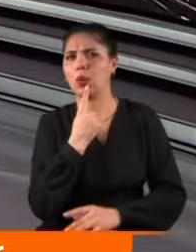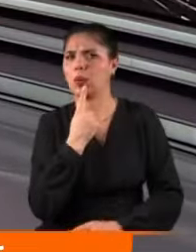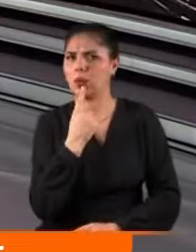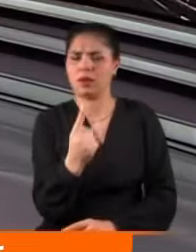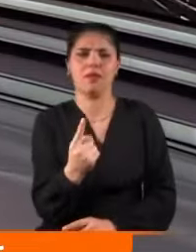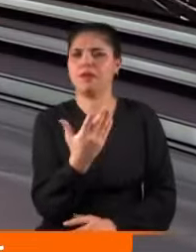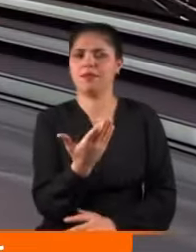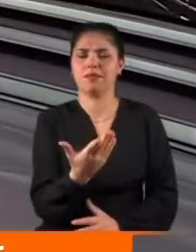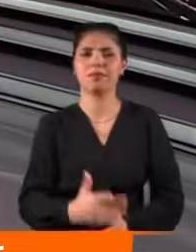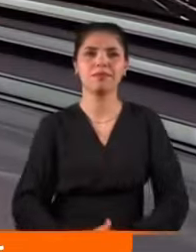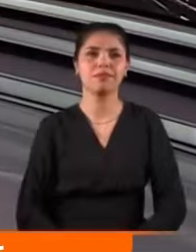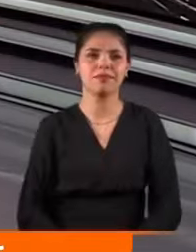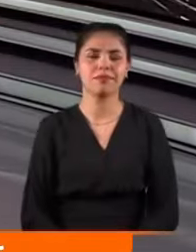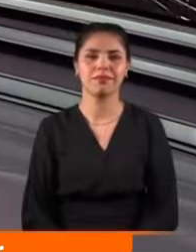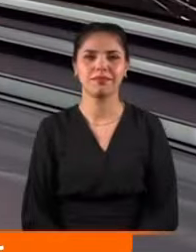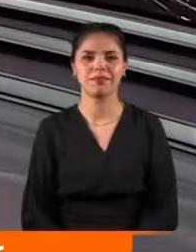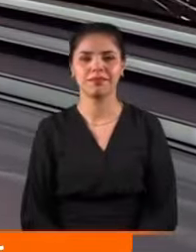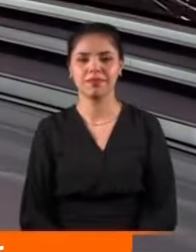tam aksini söylüyor.